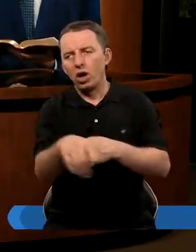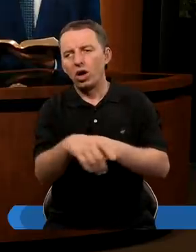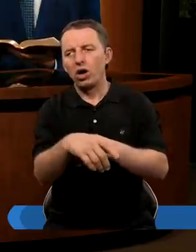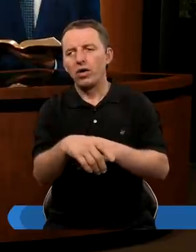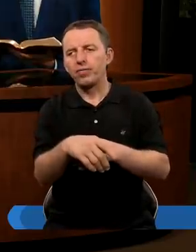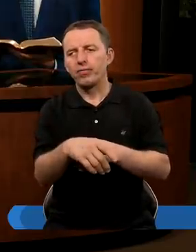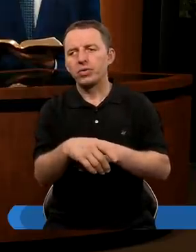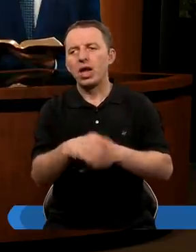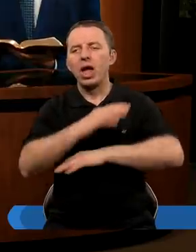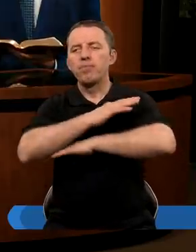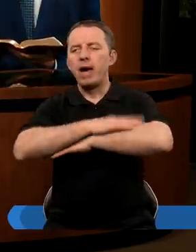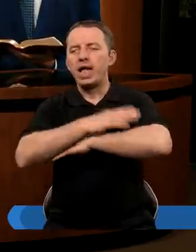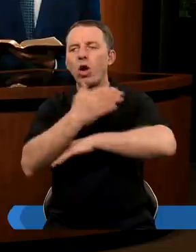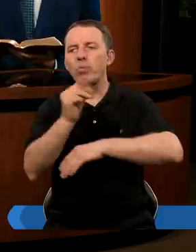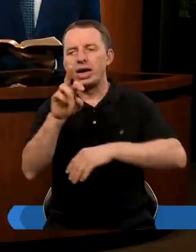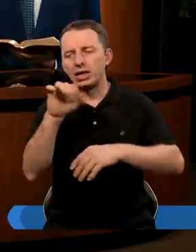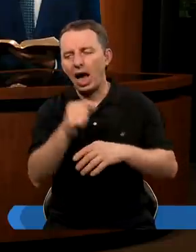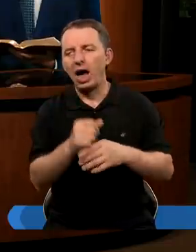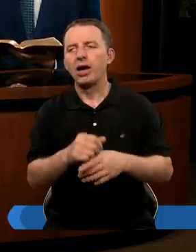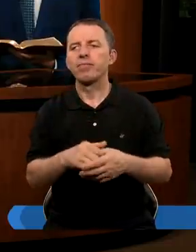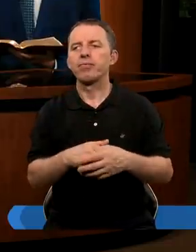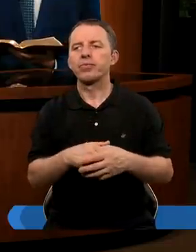imperium edoperskie,